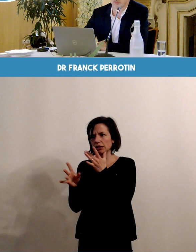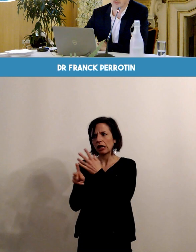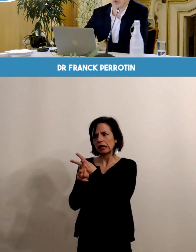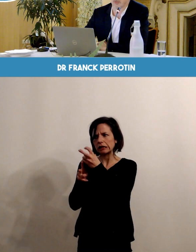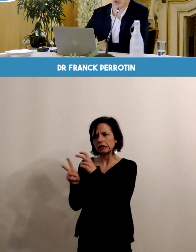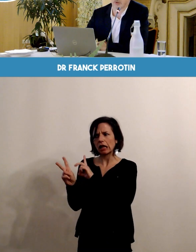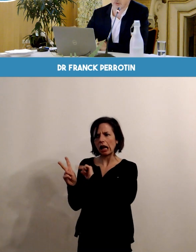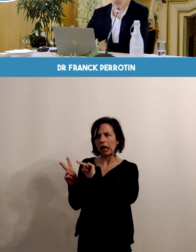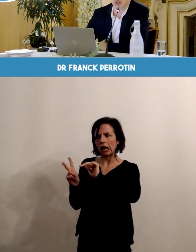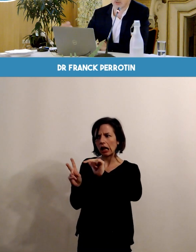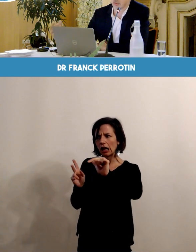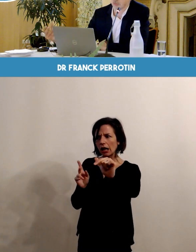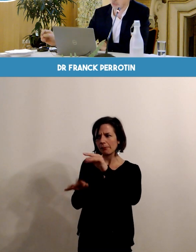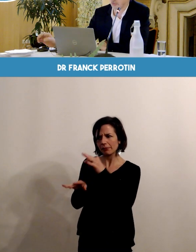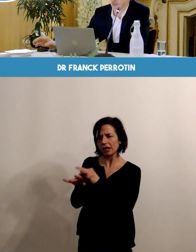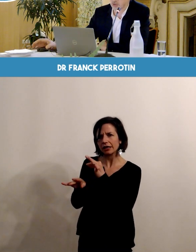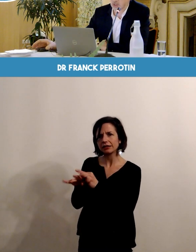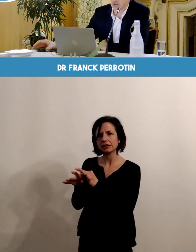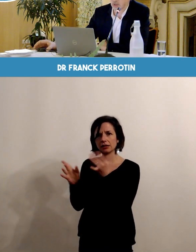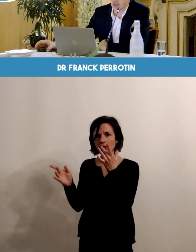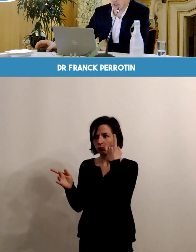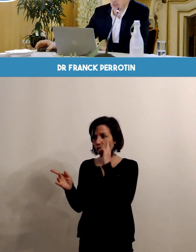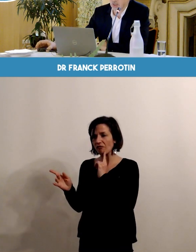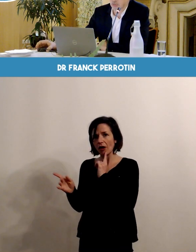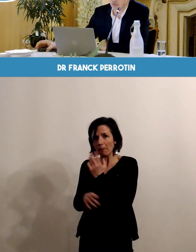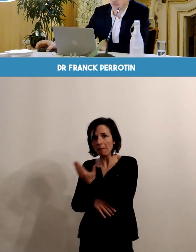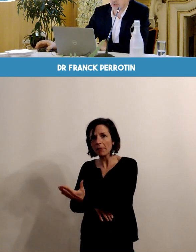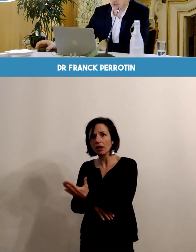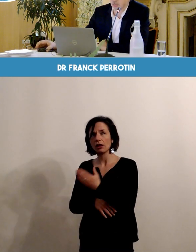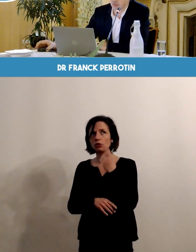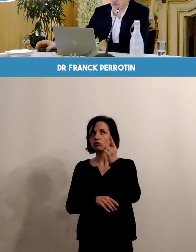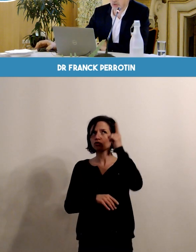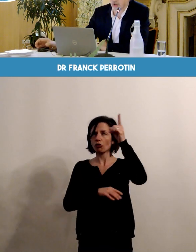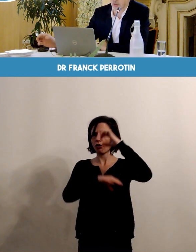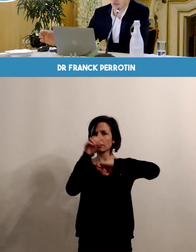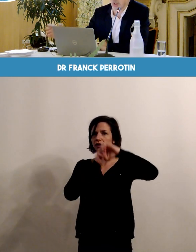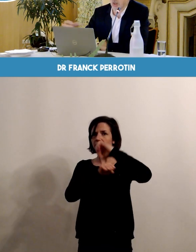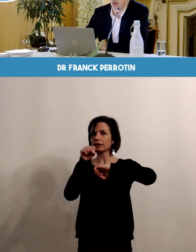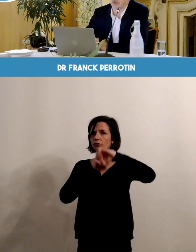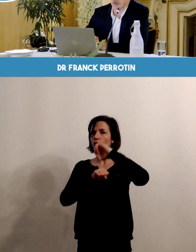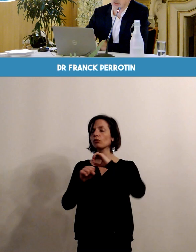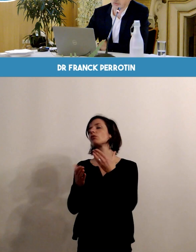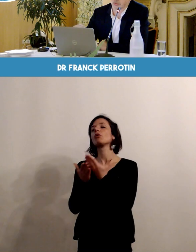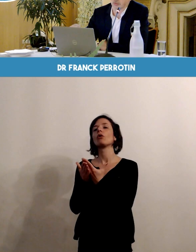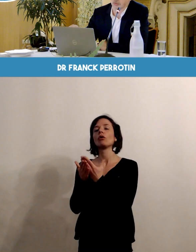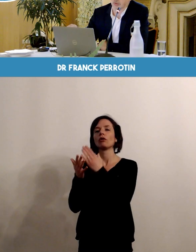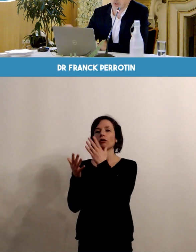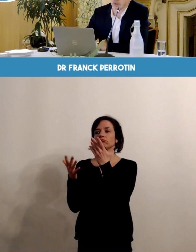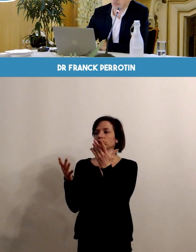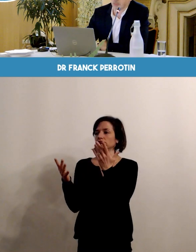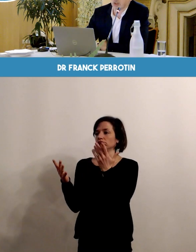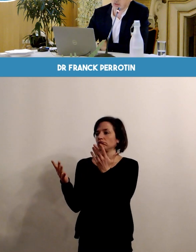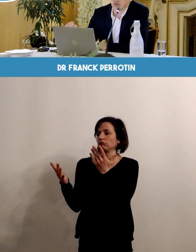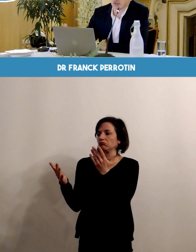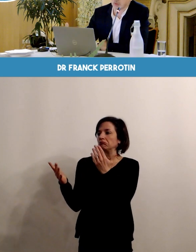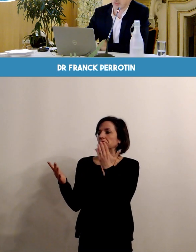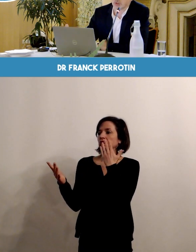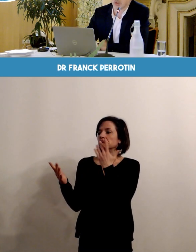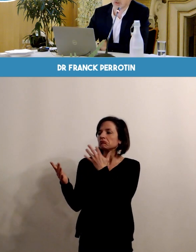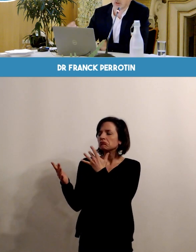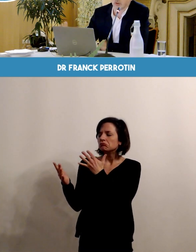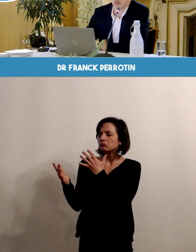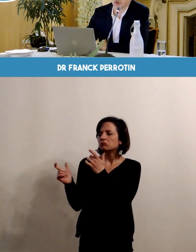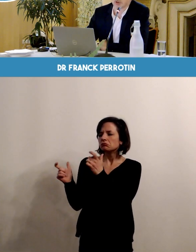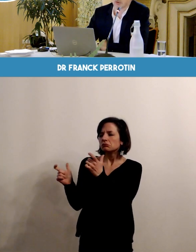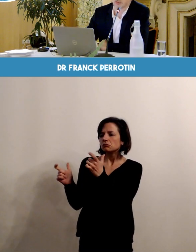les futures femmes enceintes ou les futures femmes enceintes, un suivi qui peut se faire avec un appel, si je